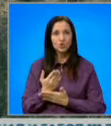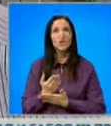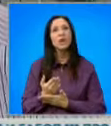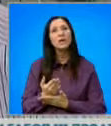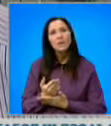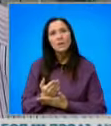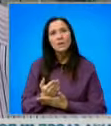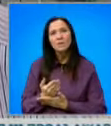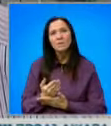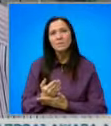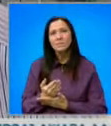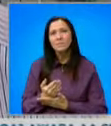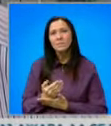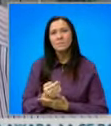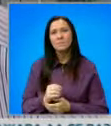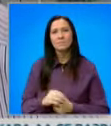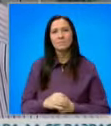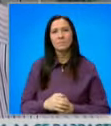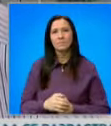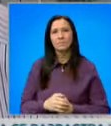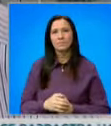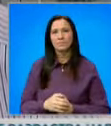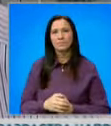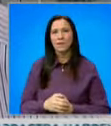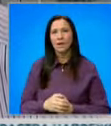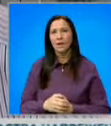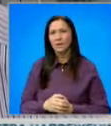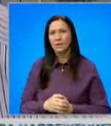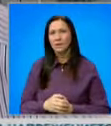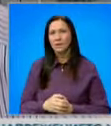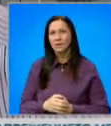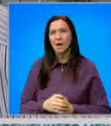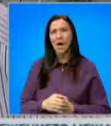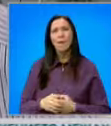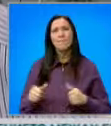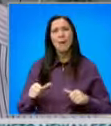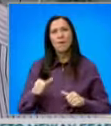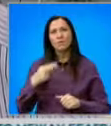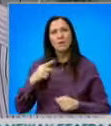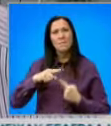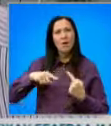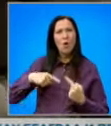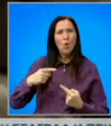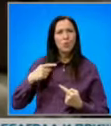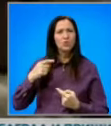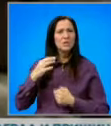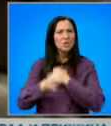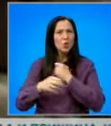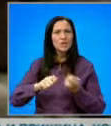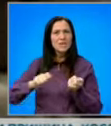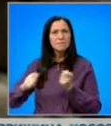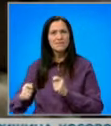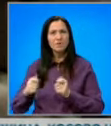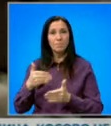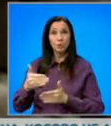гиа са якна недовербата между обществата. Баналните теми около историята ги изместия приоритетите. Проектът